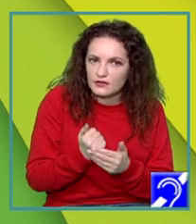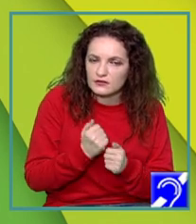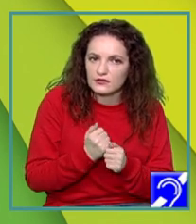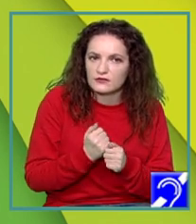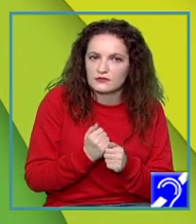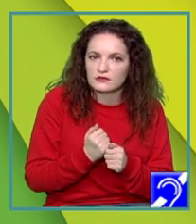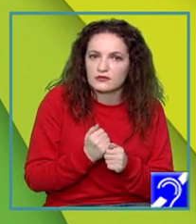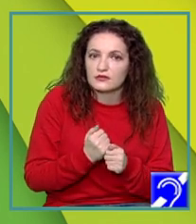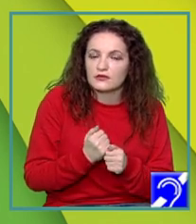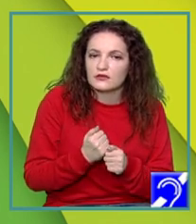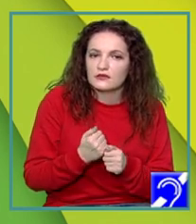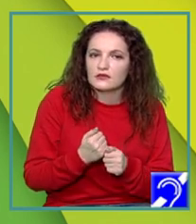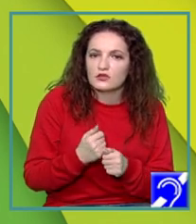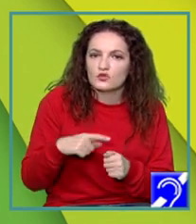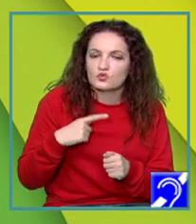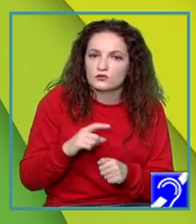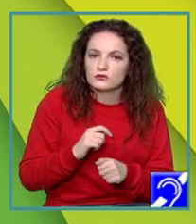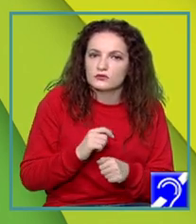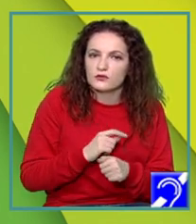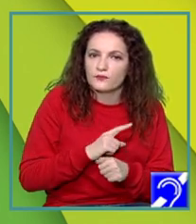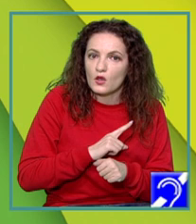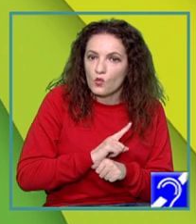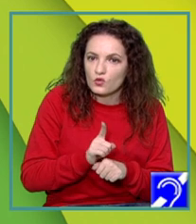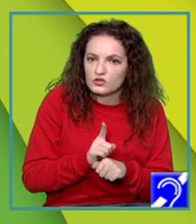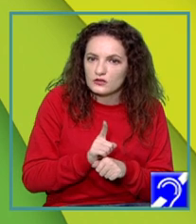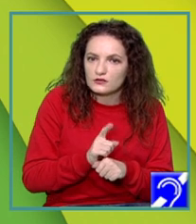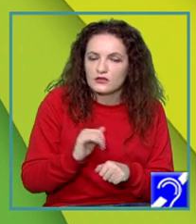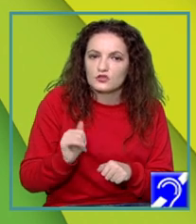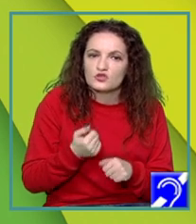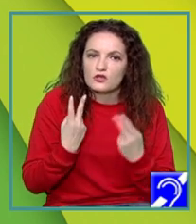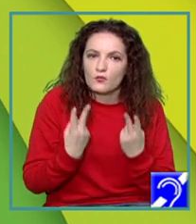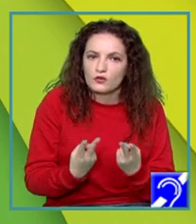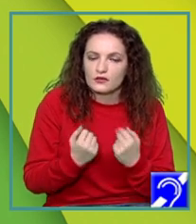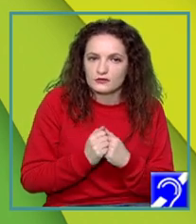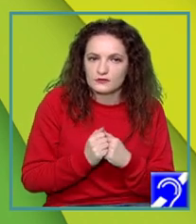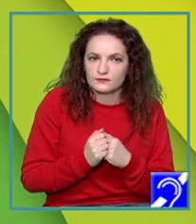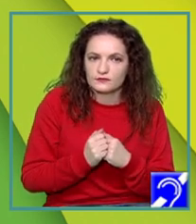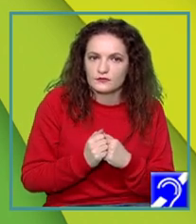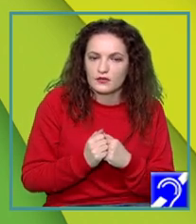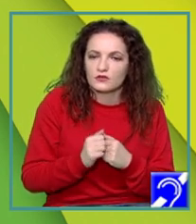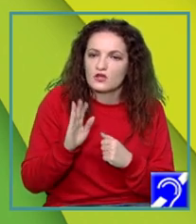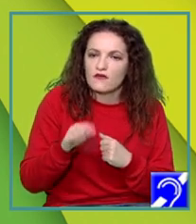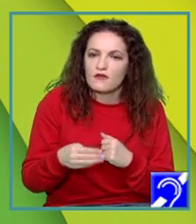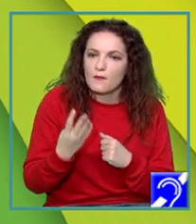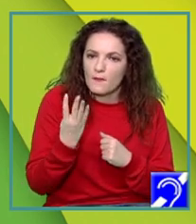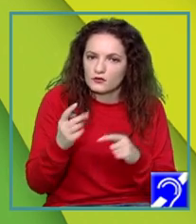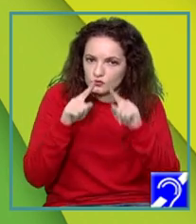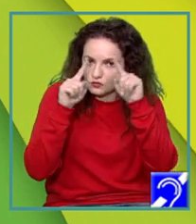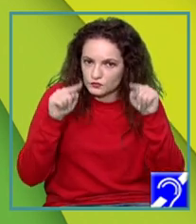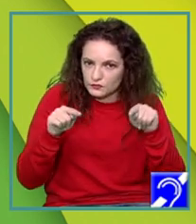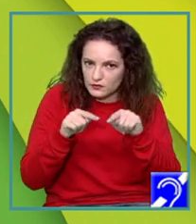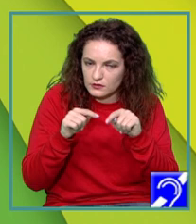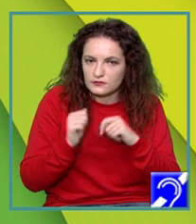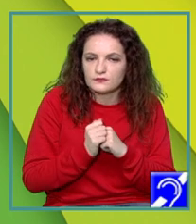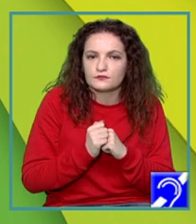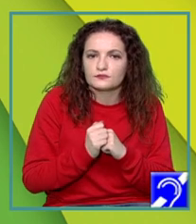și importanței. Și atunci apar patru cadrane, că de aia se mai numește, o veți mai găsi și sub denumirea de